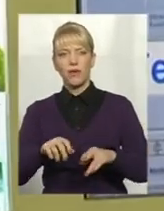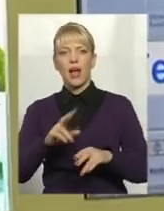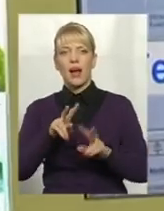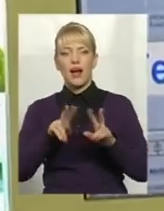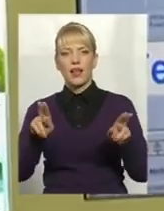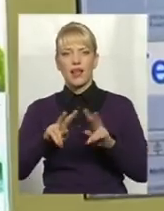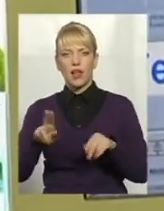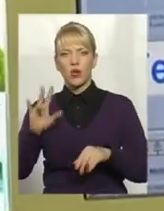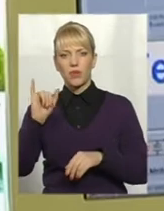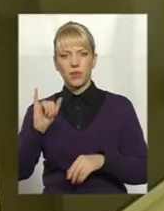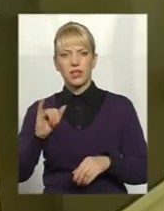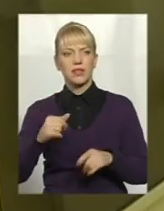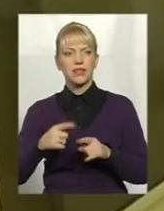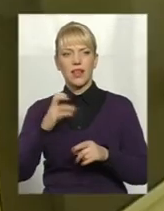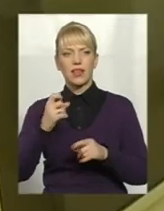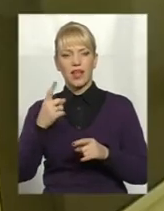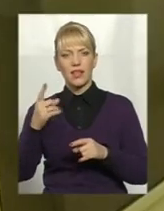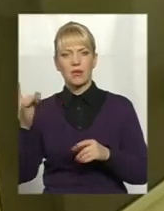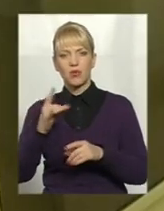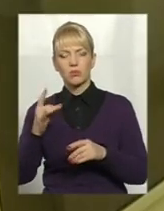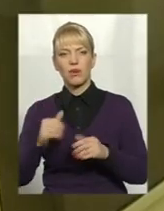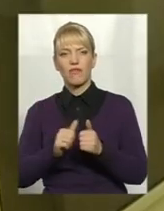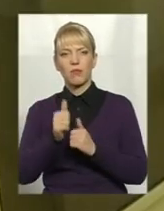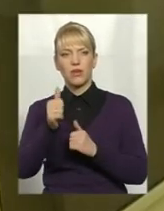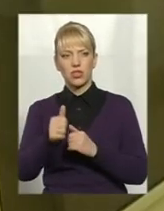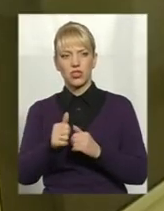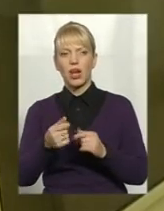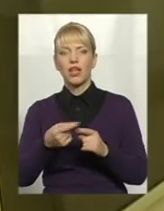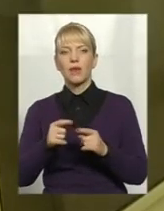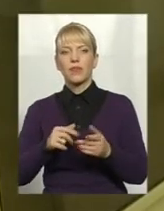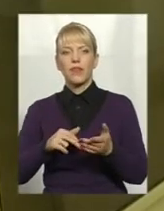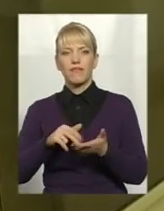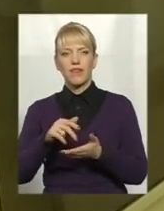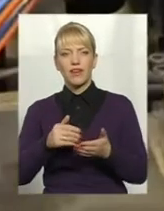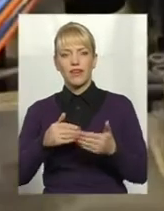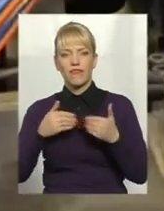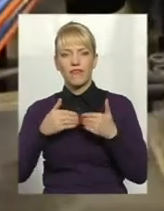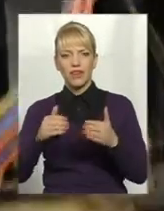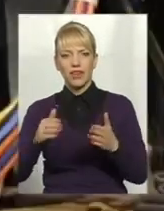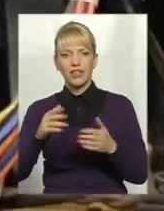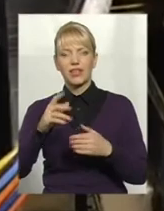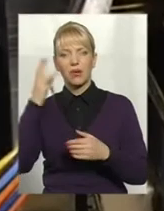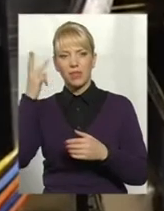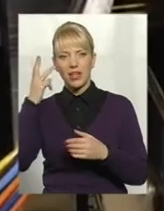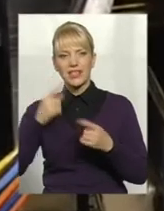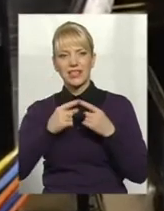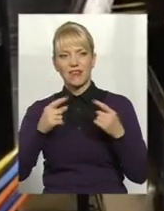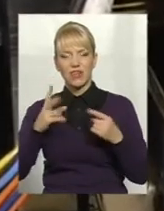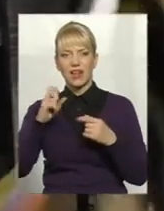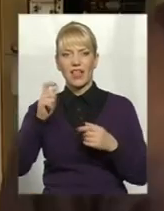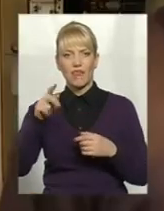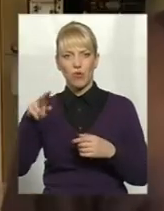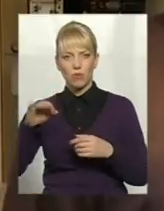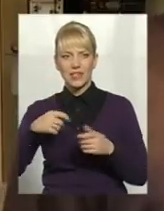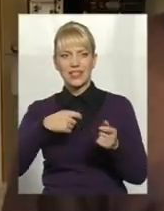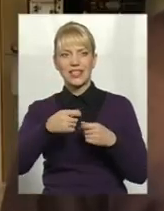деякими параметрами і випереджає їх. Отож, вихід хмельницьких виробів на європейський ринок – лише питання часу.